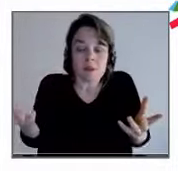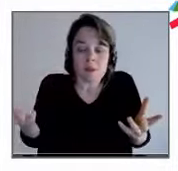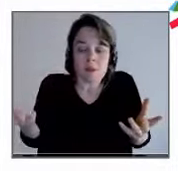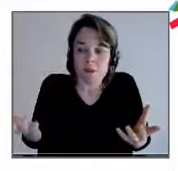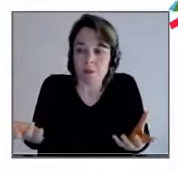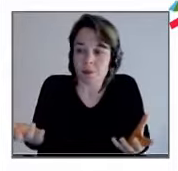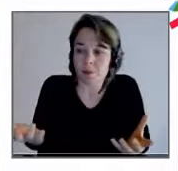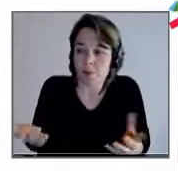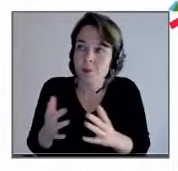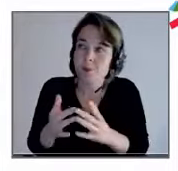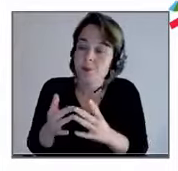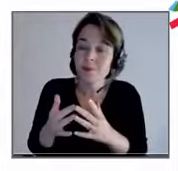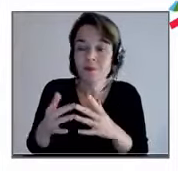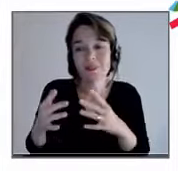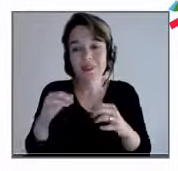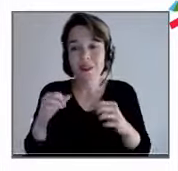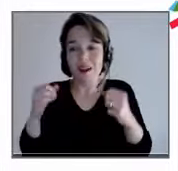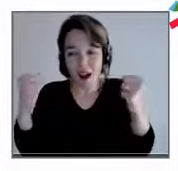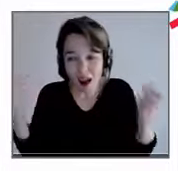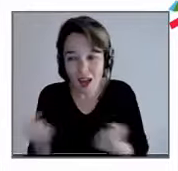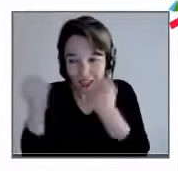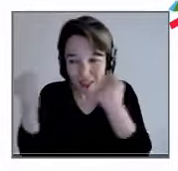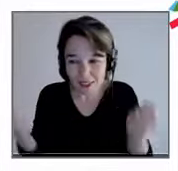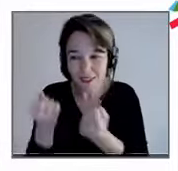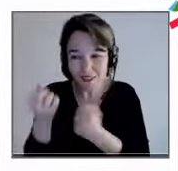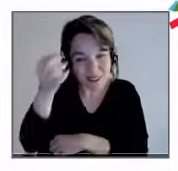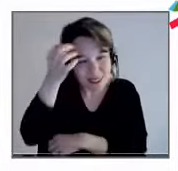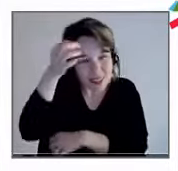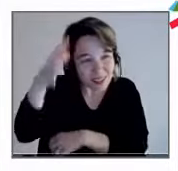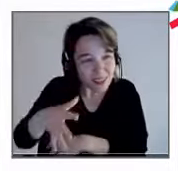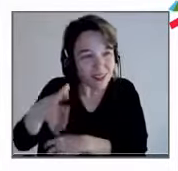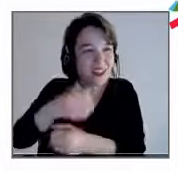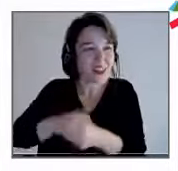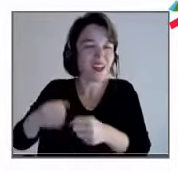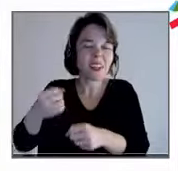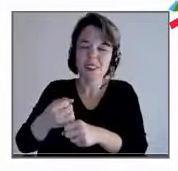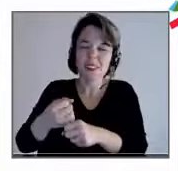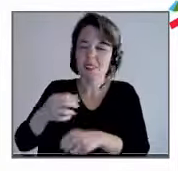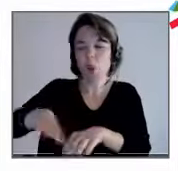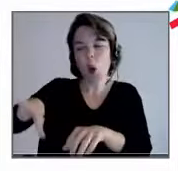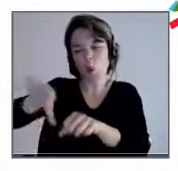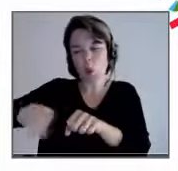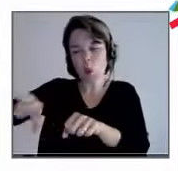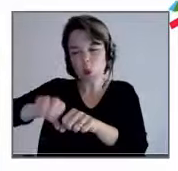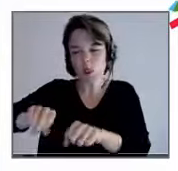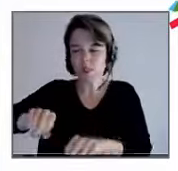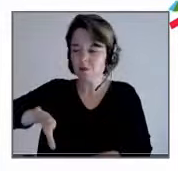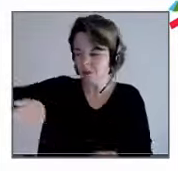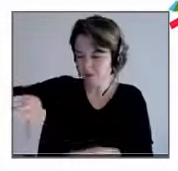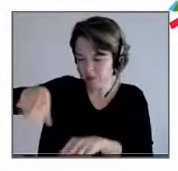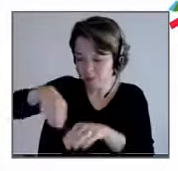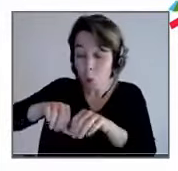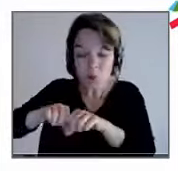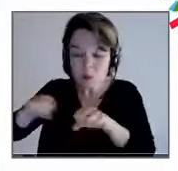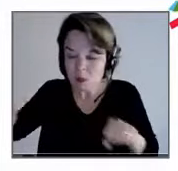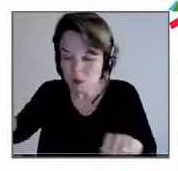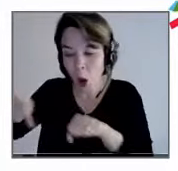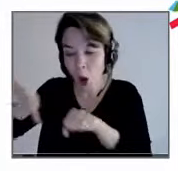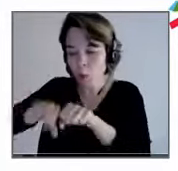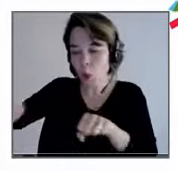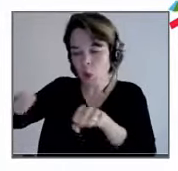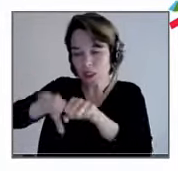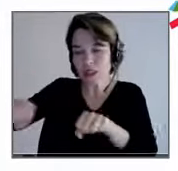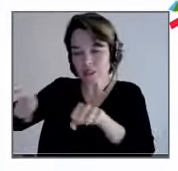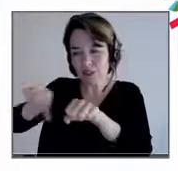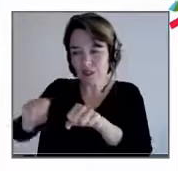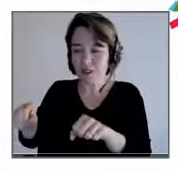'activité créatrice plutôt que productrice, parce qu'il y a des éléments dans le productivisme justement qui mènent à un certain nombre